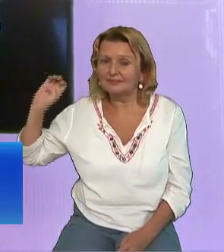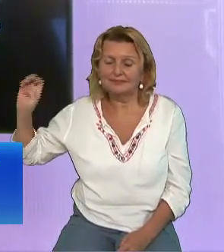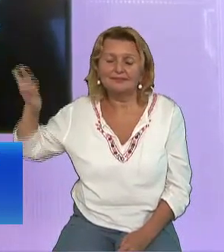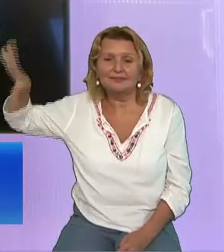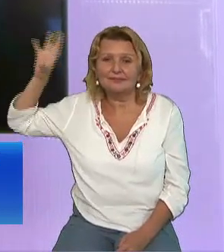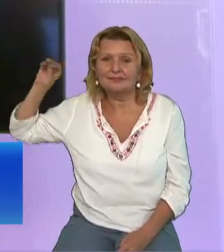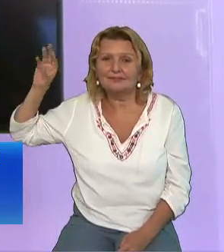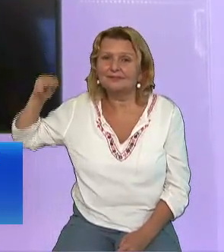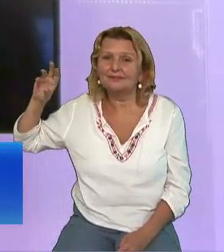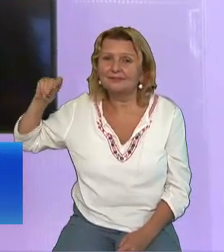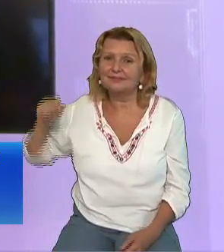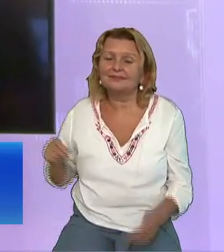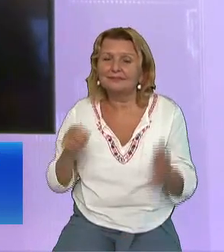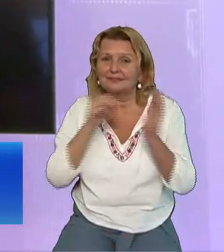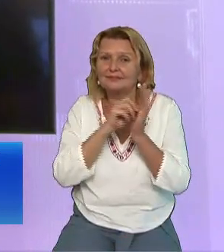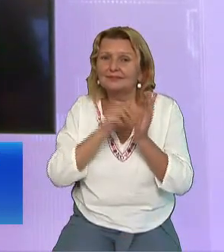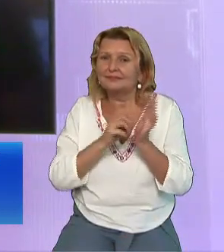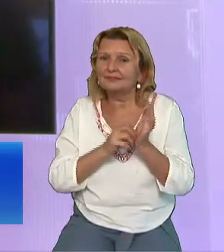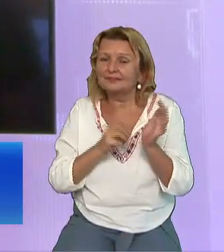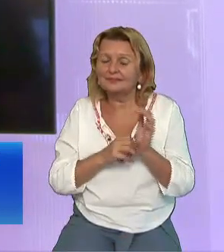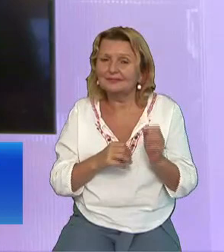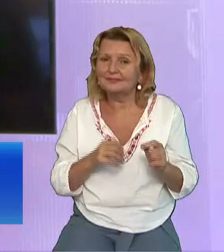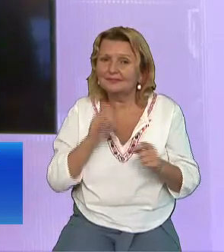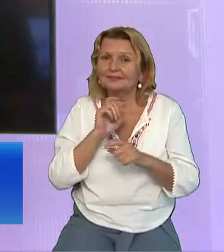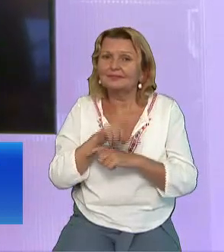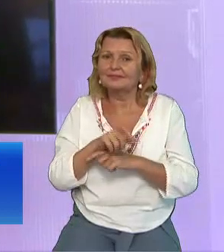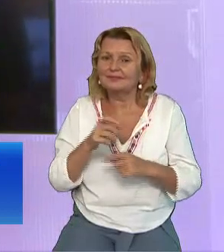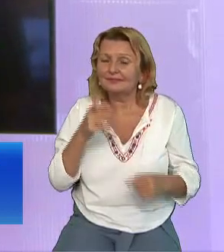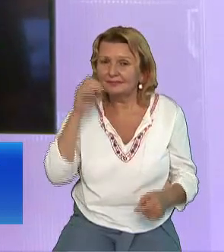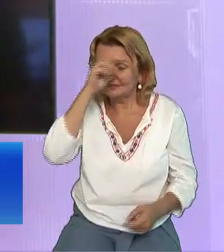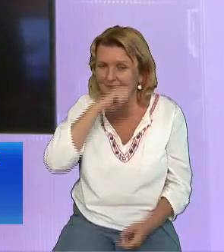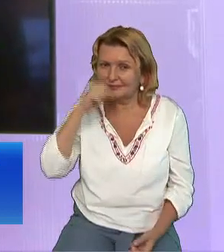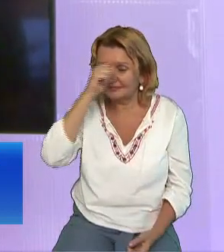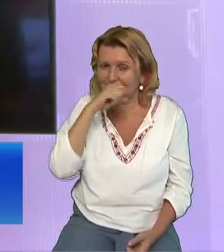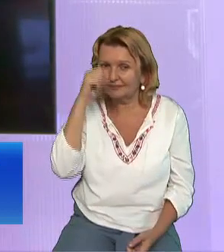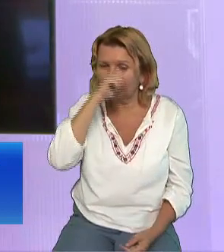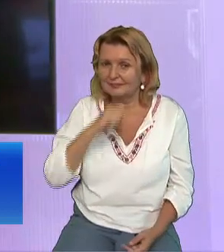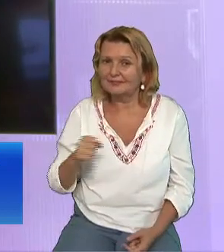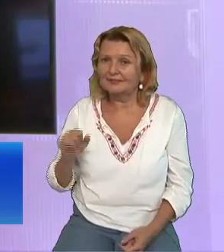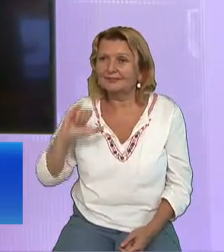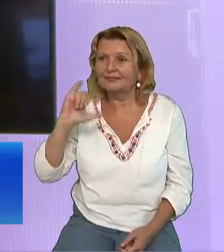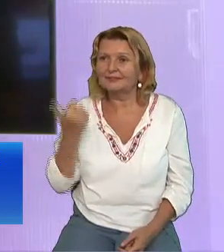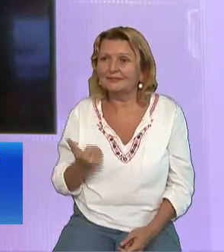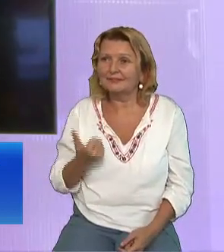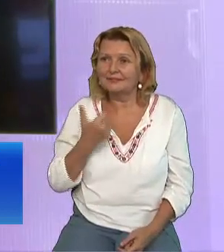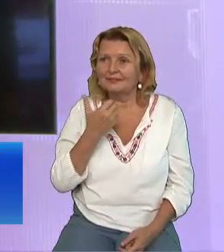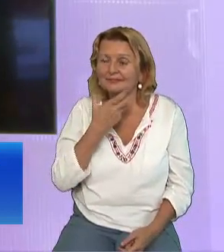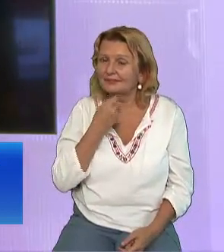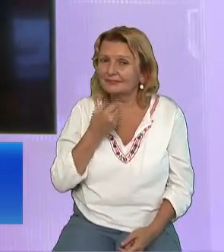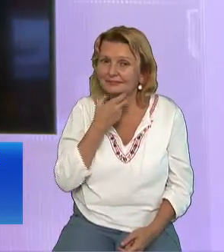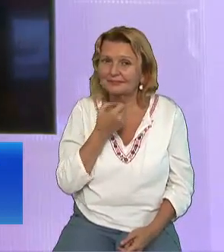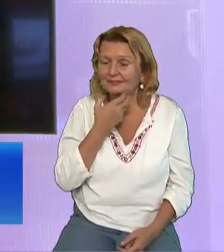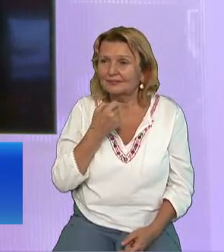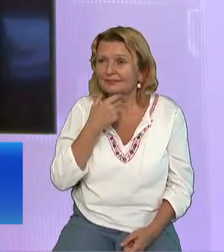Următoarele cuvinte Îl văd, dar nu acum, îl zăresc, dar nu aproape O steară sare din Iacov Și un toiac de cârmuire se ridică din